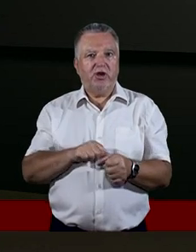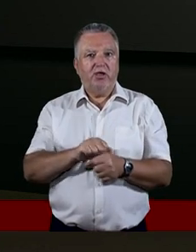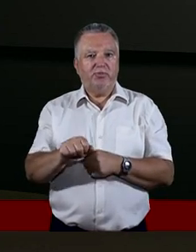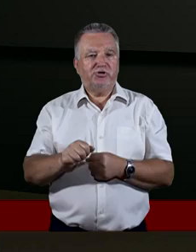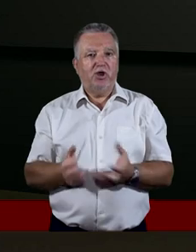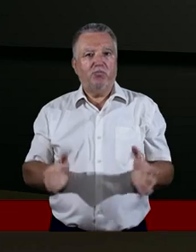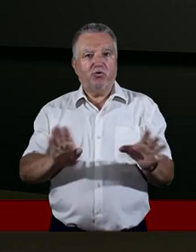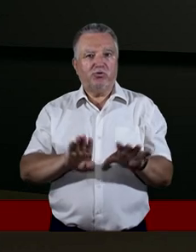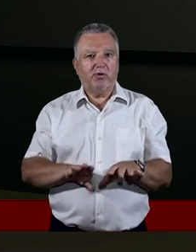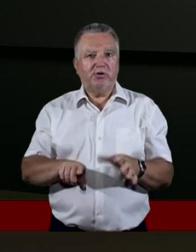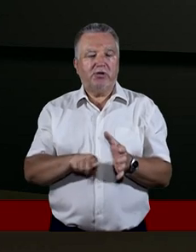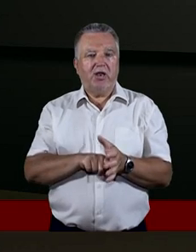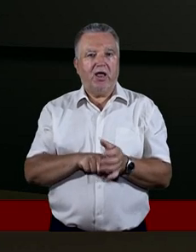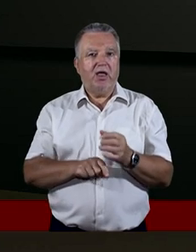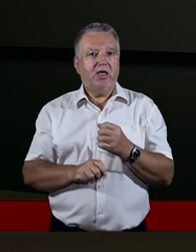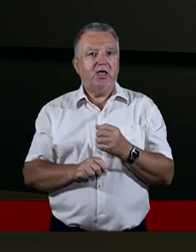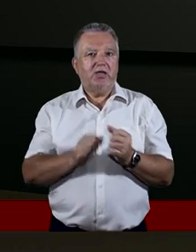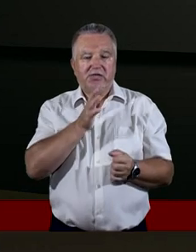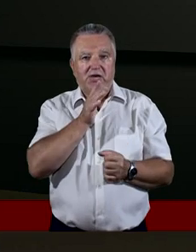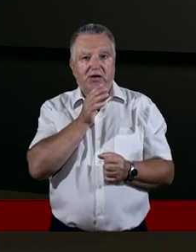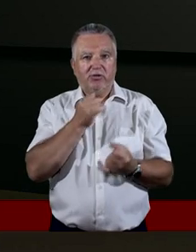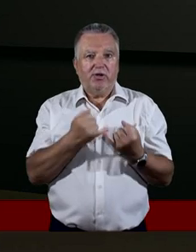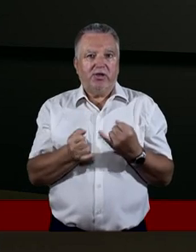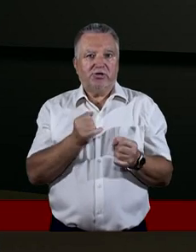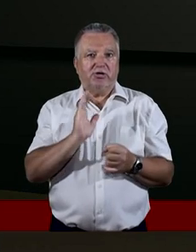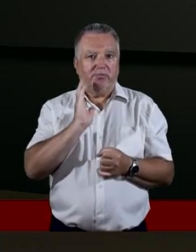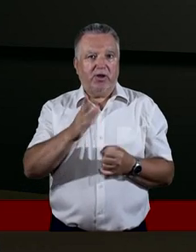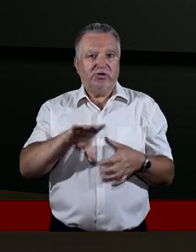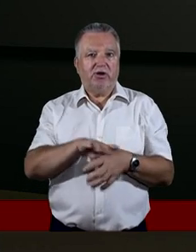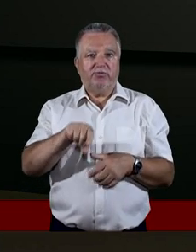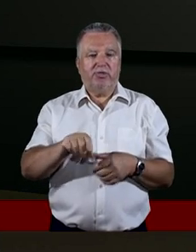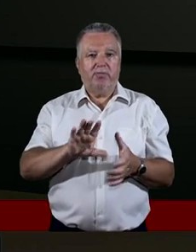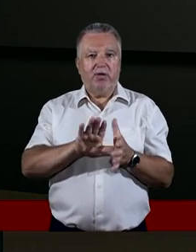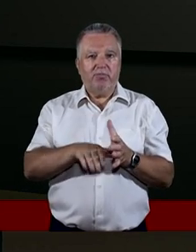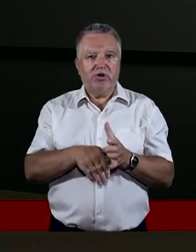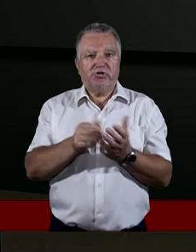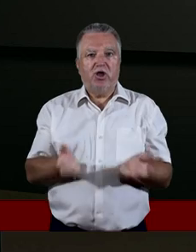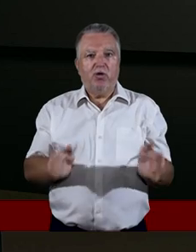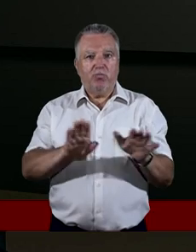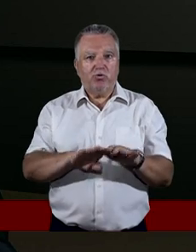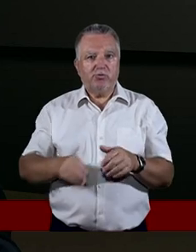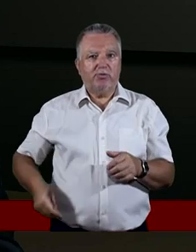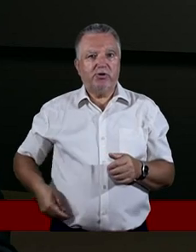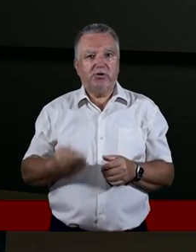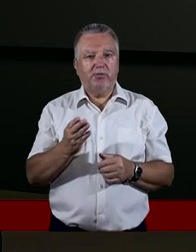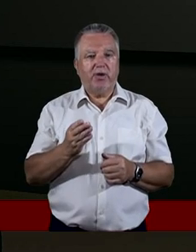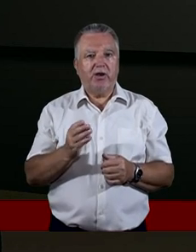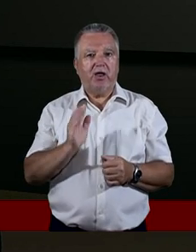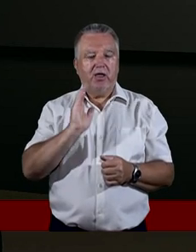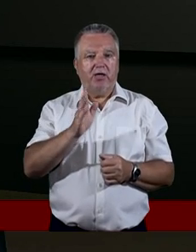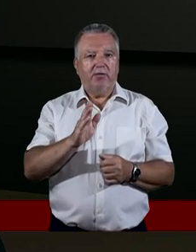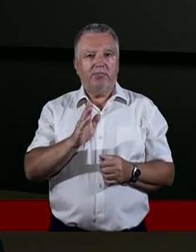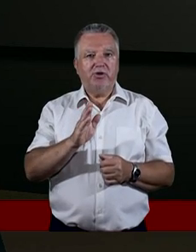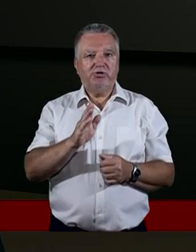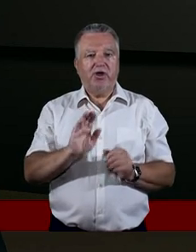Izraelitów, jeśli będzie w tym mieście faktycznie to błogosławieństwo Pana, ono będzie też spływało na tych